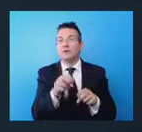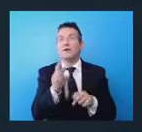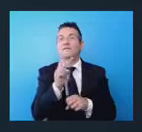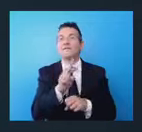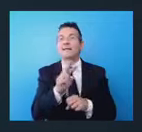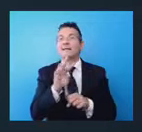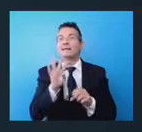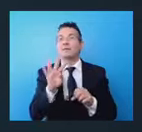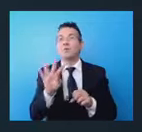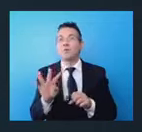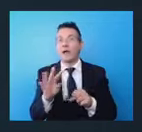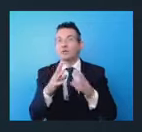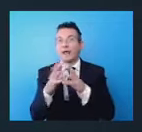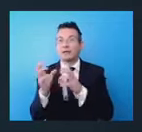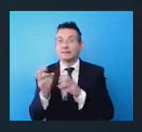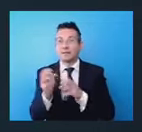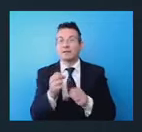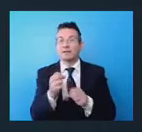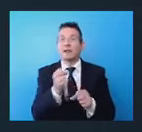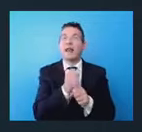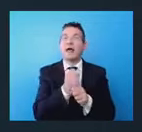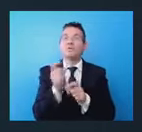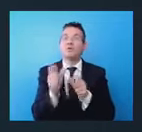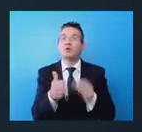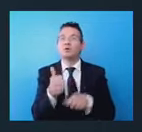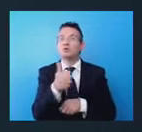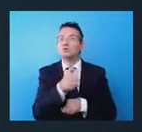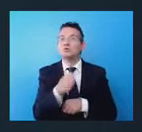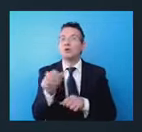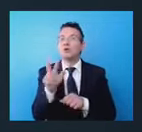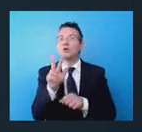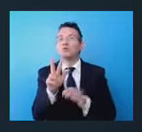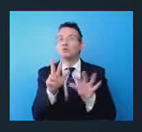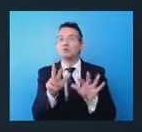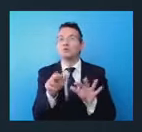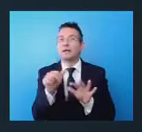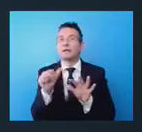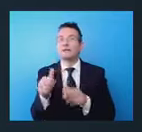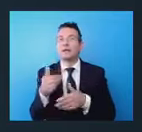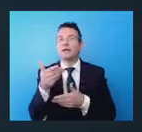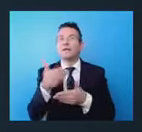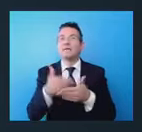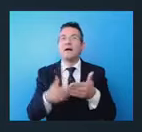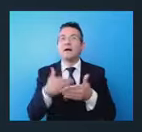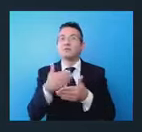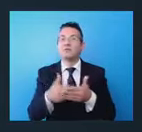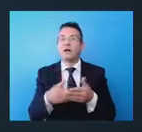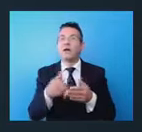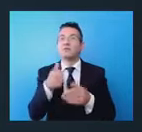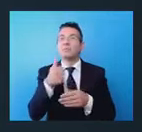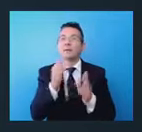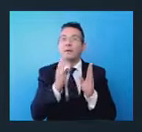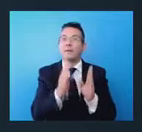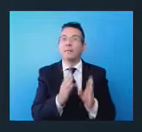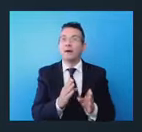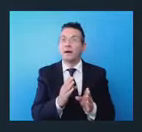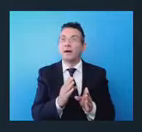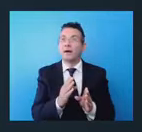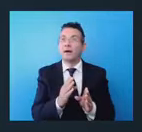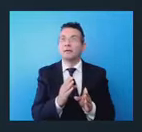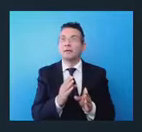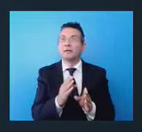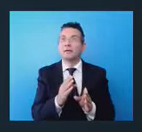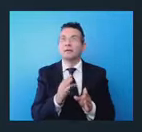lavoratori addetti occupati 186, il fatturato di questa prima parte della commessa aumenta ad oggi a circa